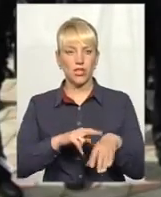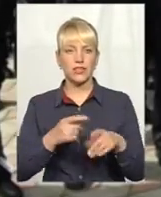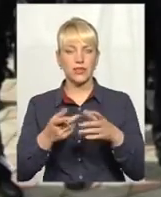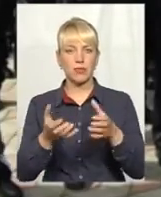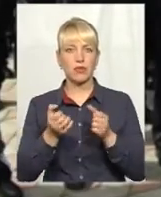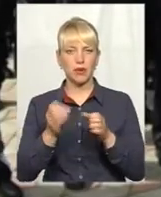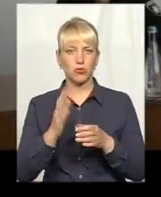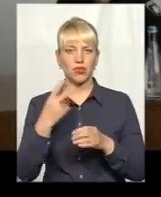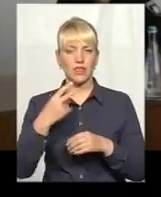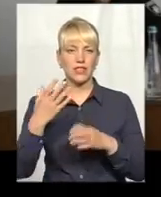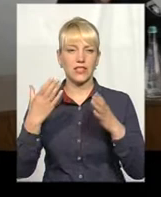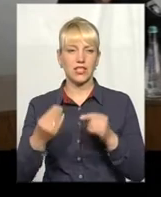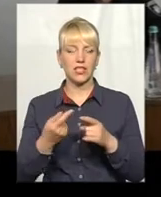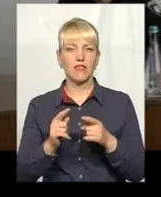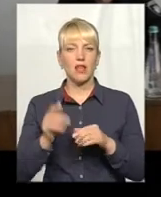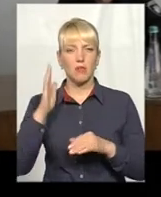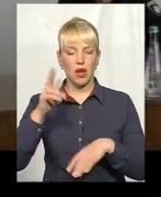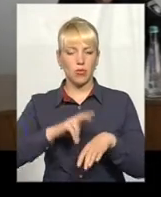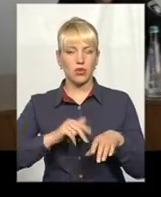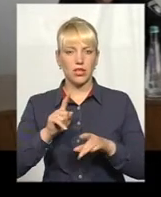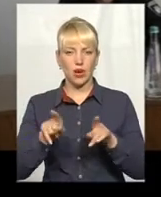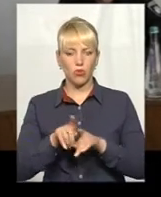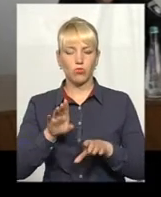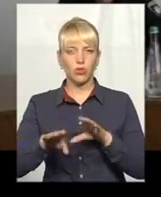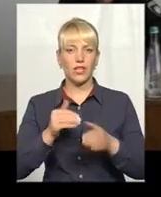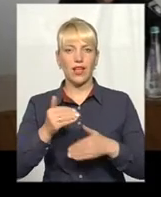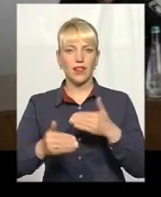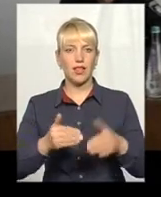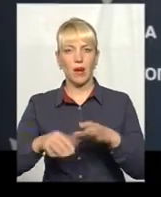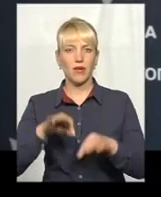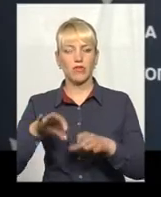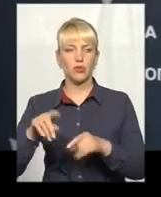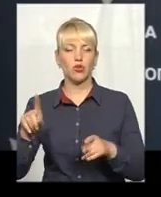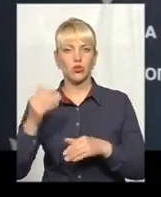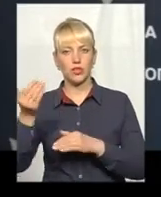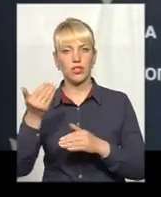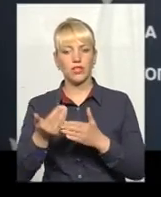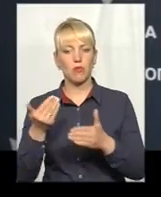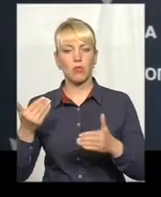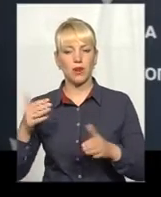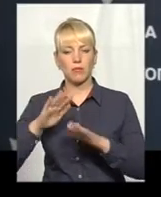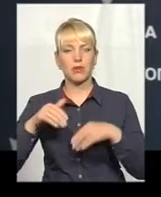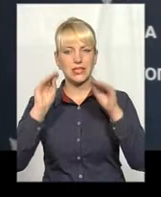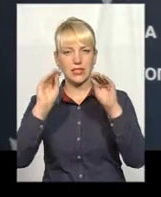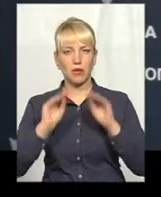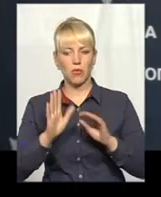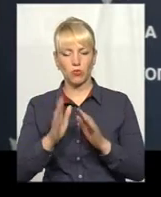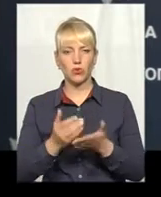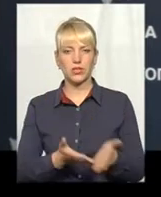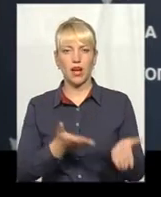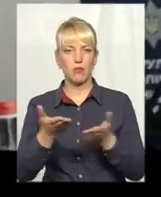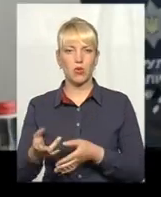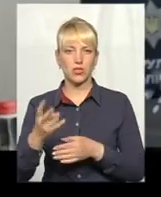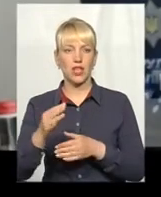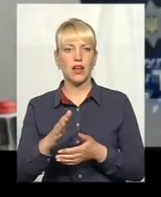днів. Майбутні патрульні придуть ті ж самі етапи відбору, що і їхні попередники. Після заповнення анкети кандидатам прийде запрошення на подальші